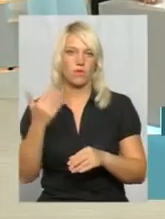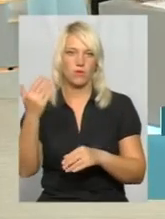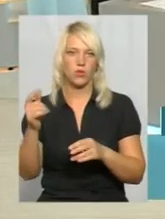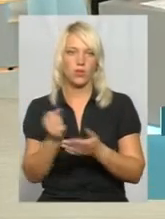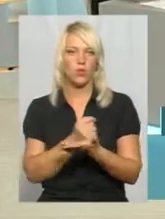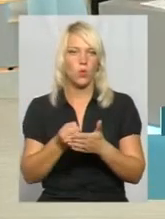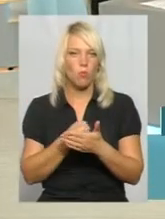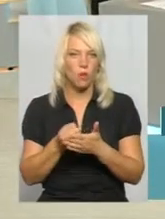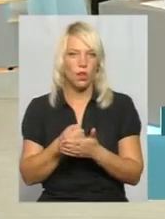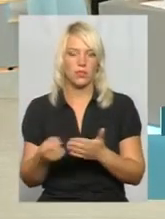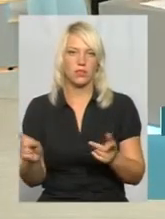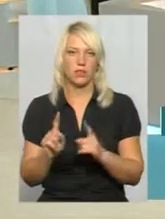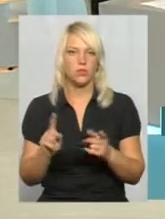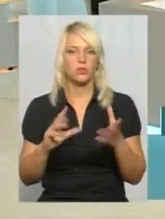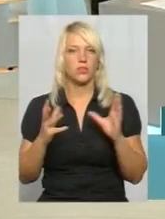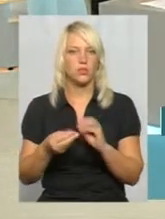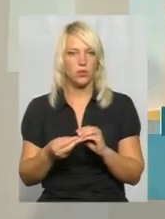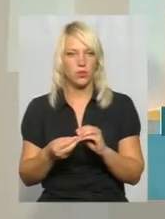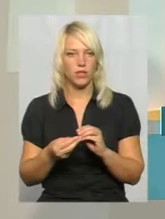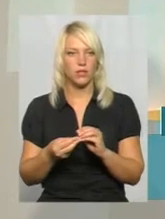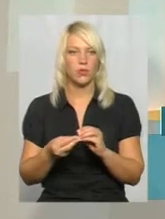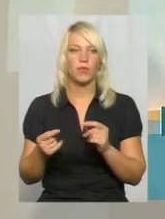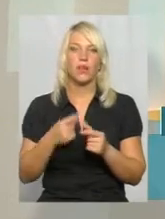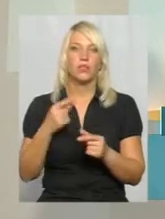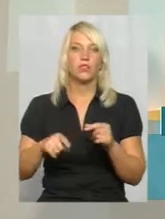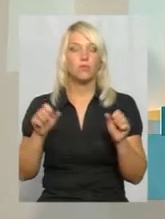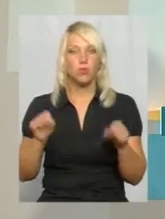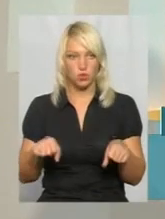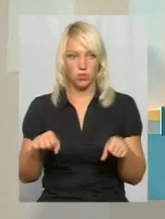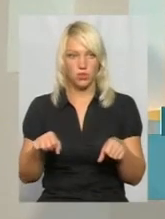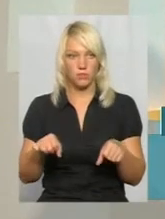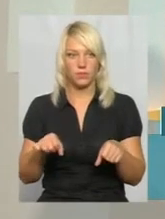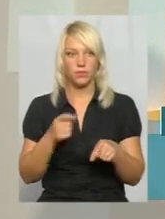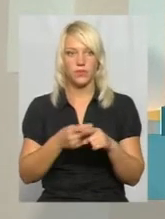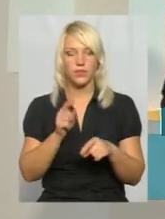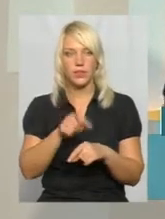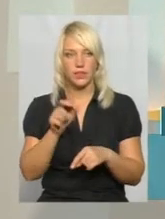якогось результату. Чи можуть ті,